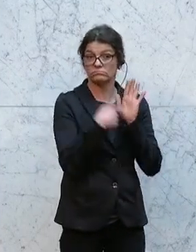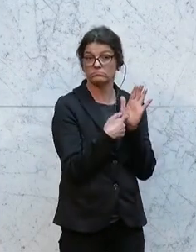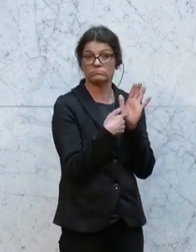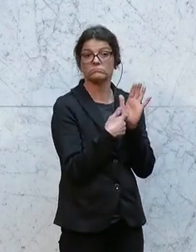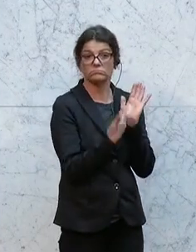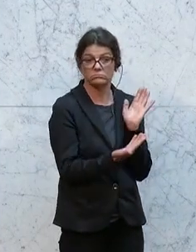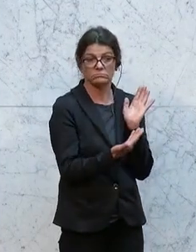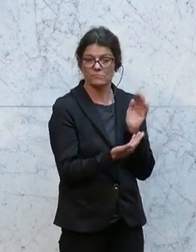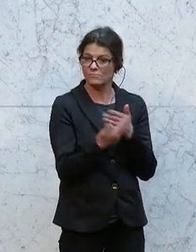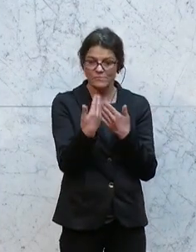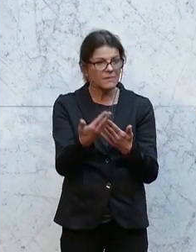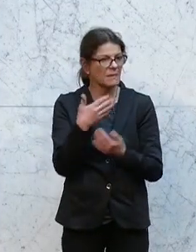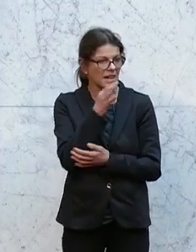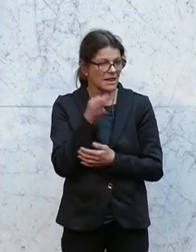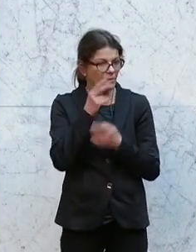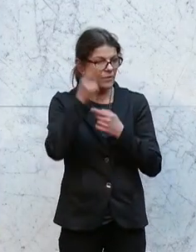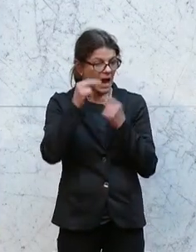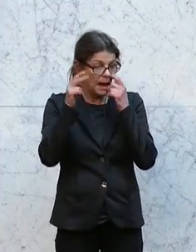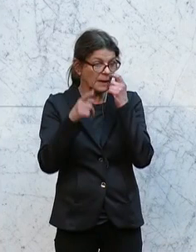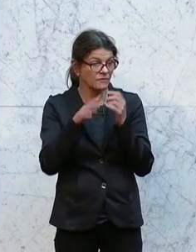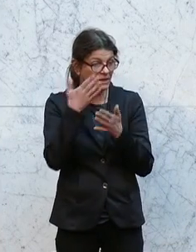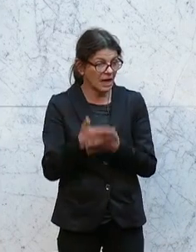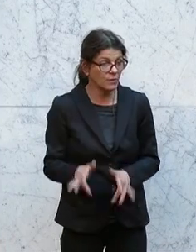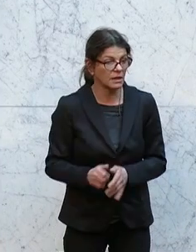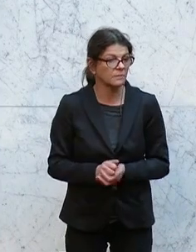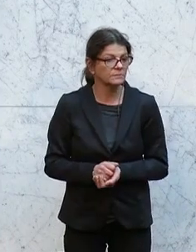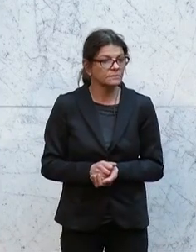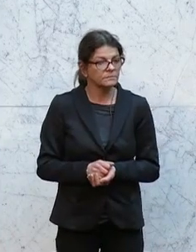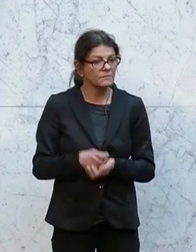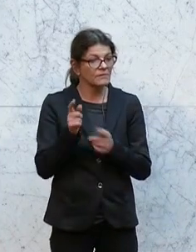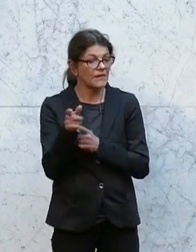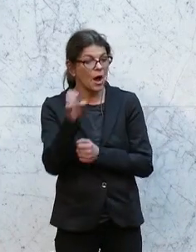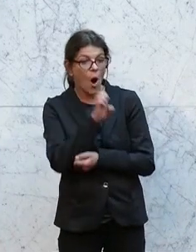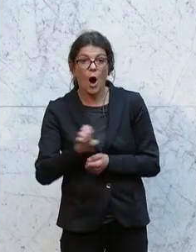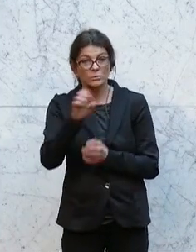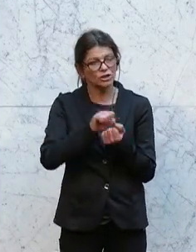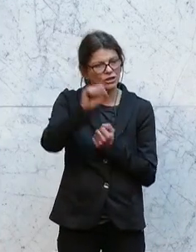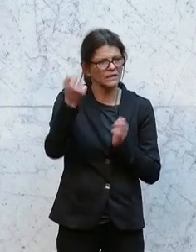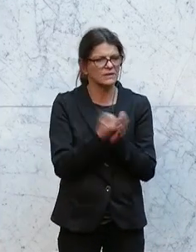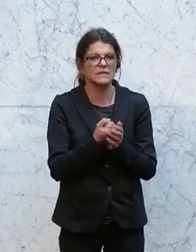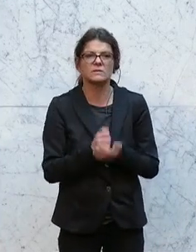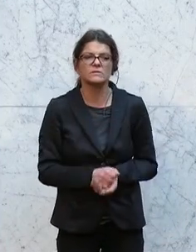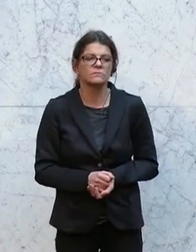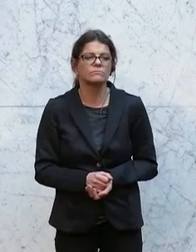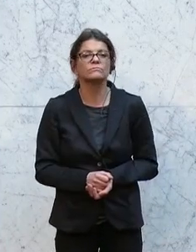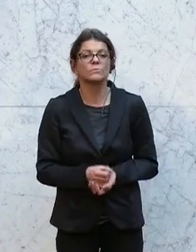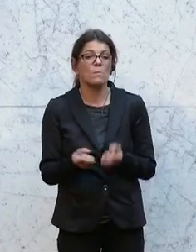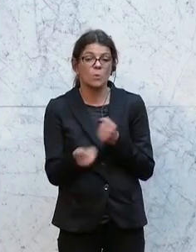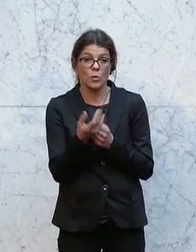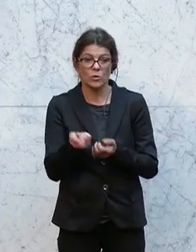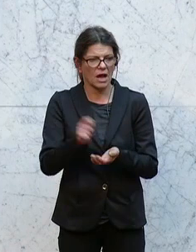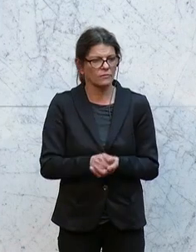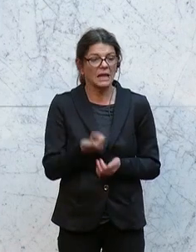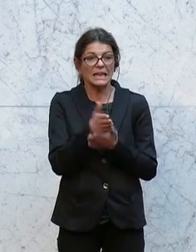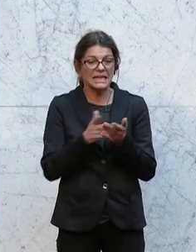dass Sie, meine Damen und Herren, Vertrauen haben können, wenn Sie ein europäisches zertifiziertes Produkt kaufen, eine